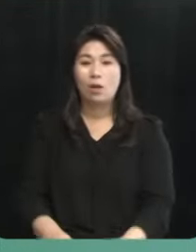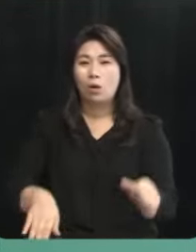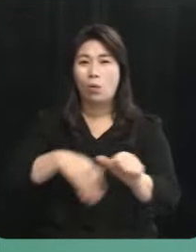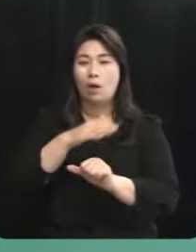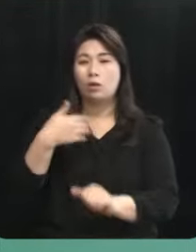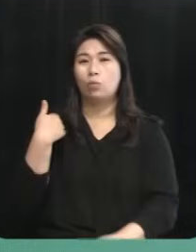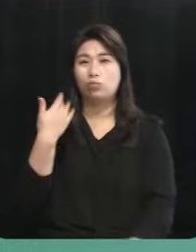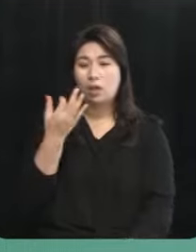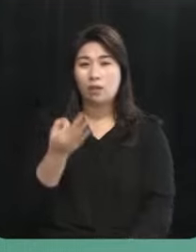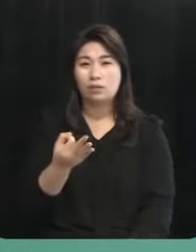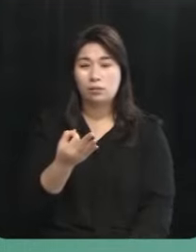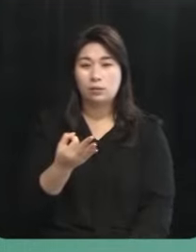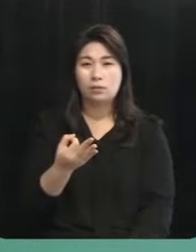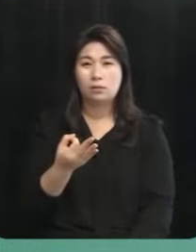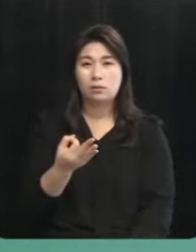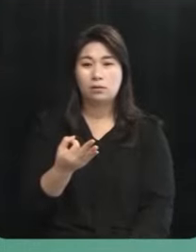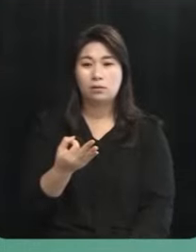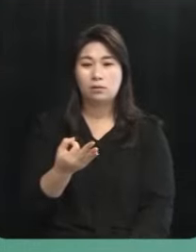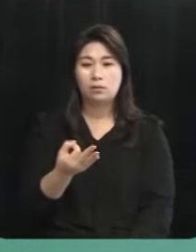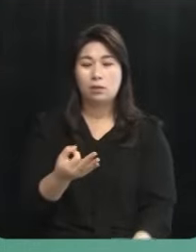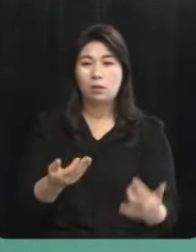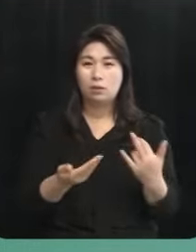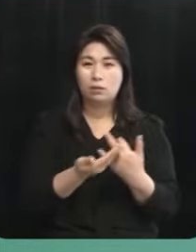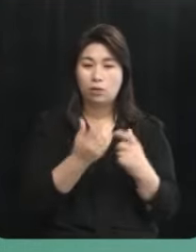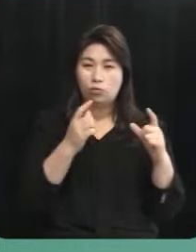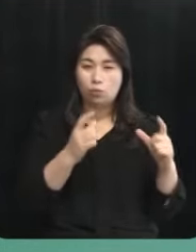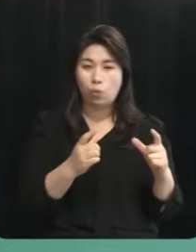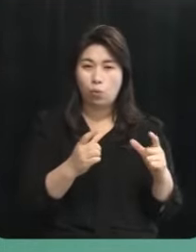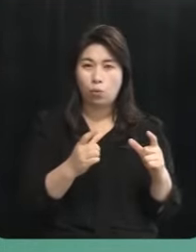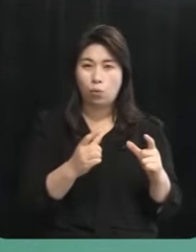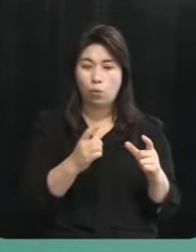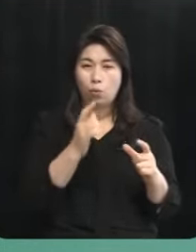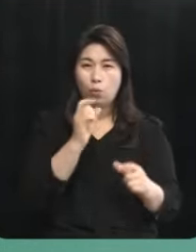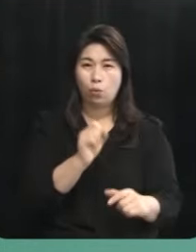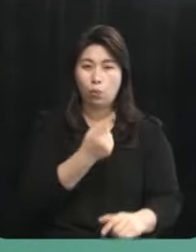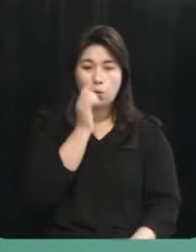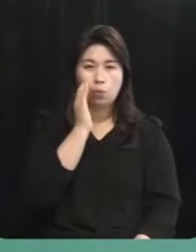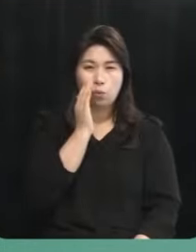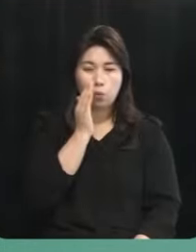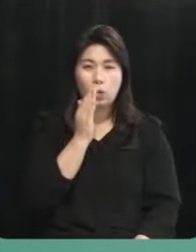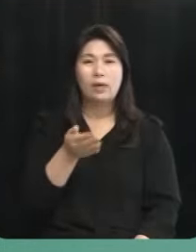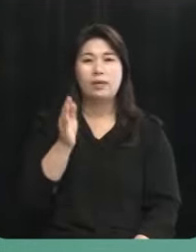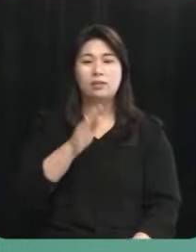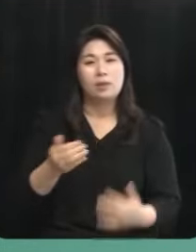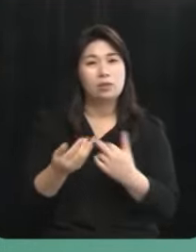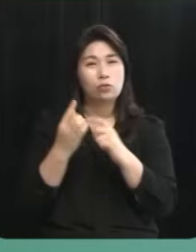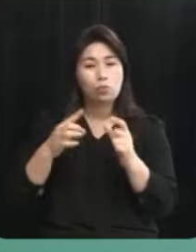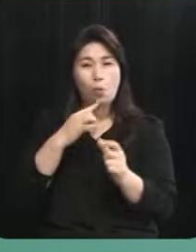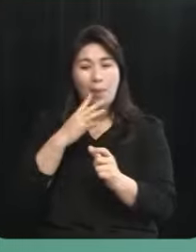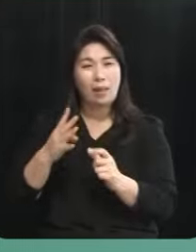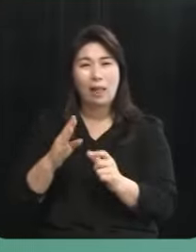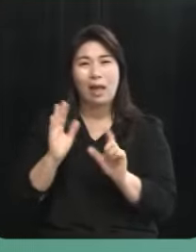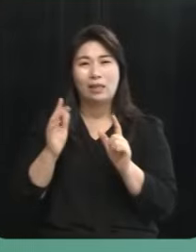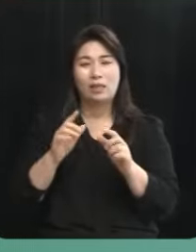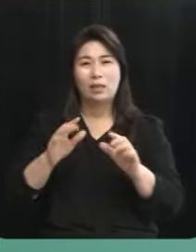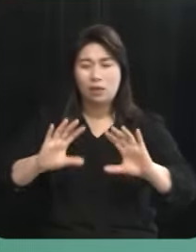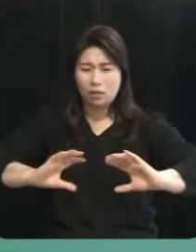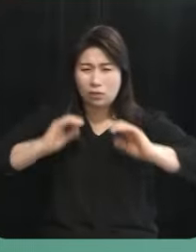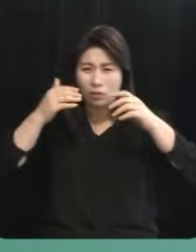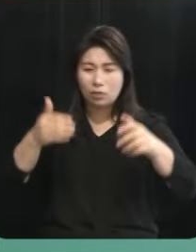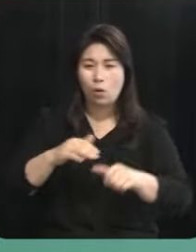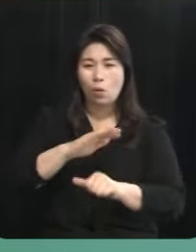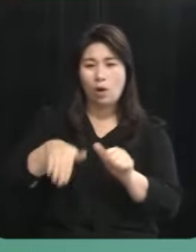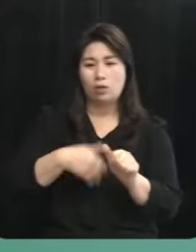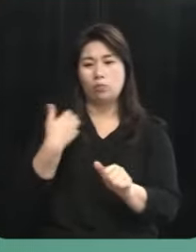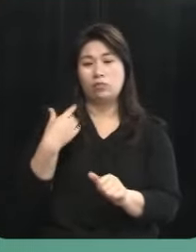환경부담금은 저희 이제 제주에서 이야기가 되고 있지만 제주에서만의 문제가 아닙니다 전 세계적으로 환경부담금을